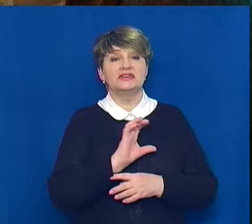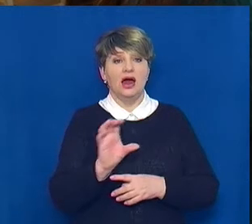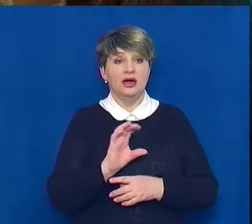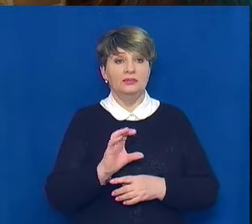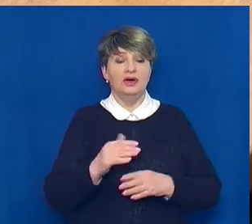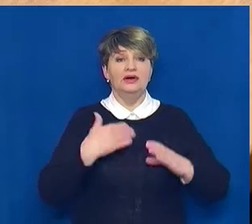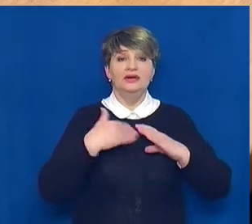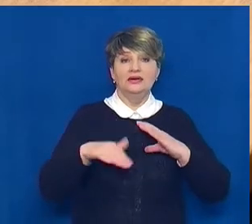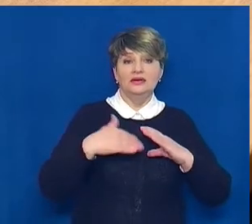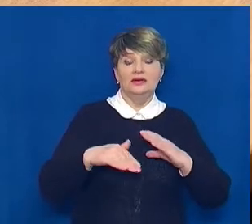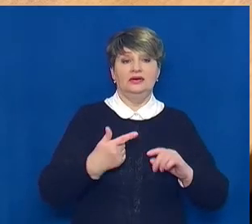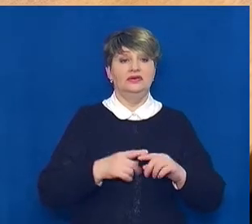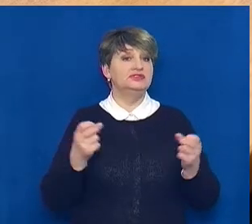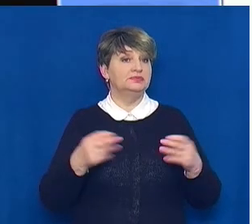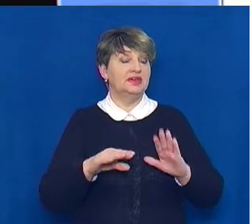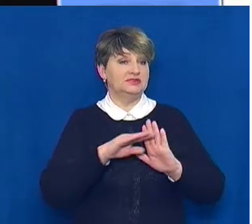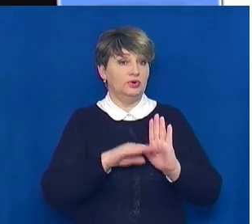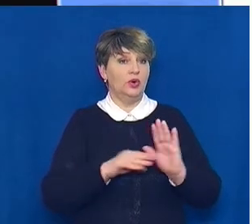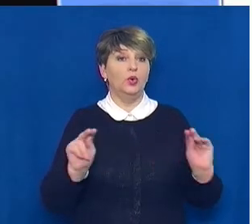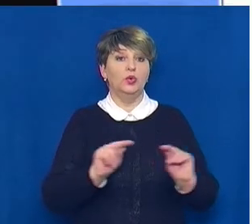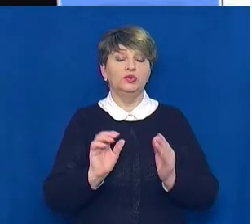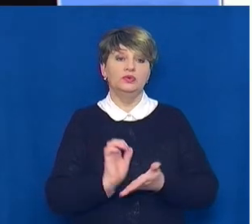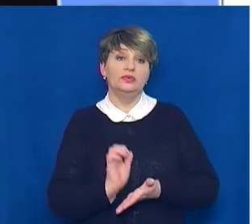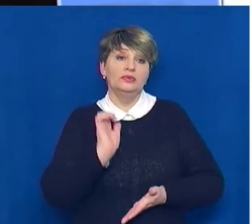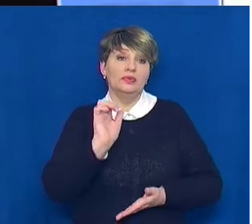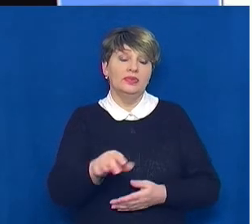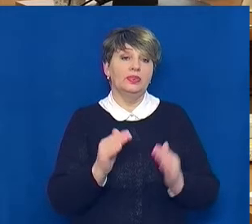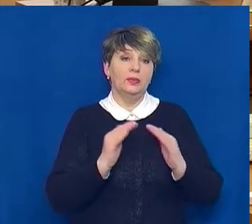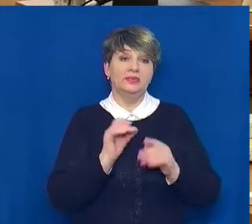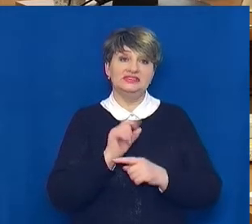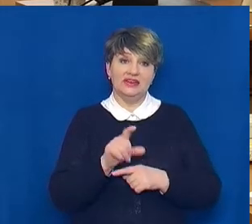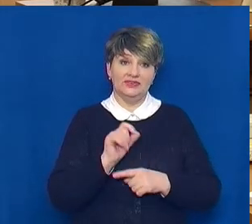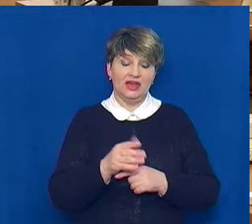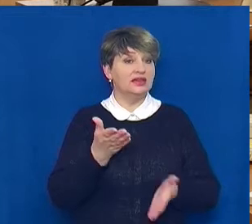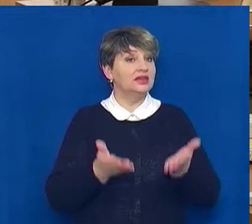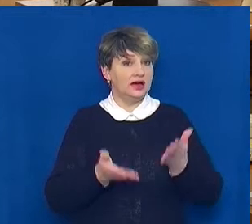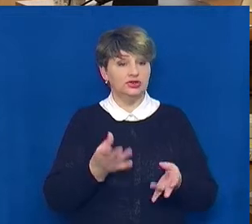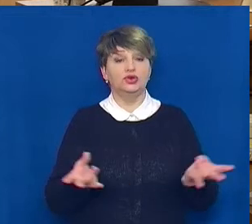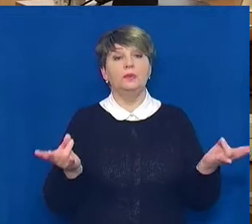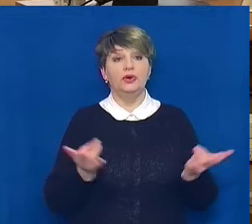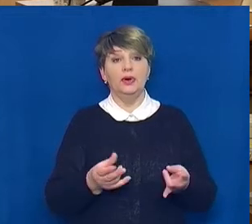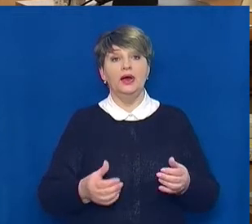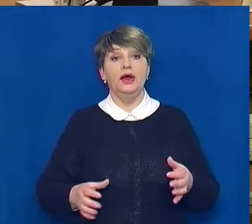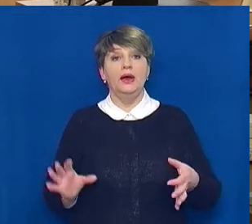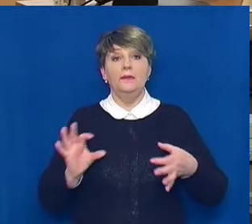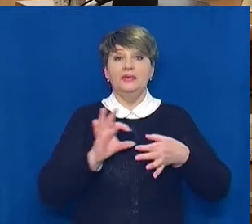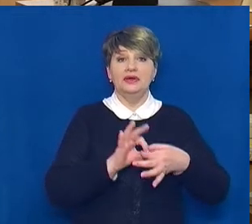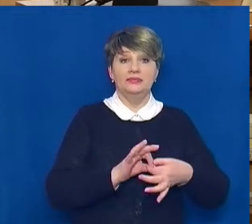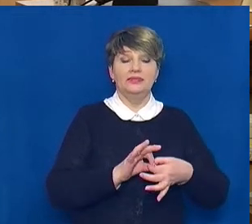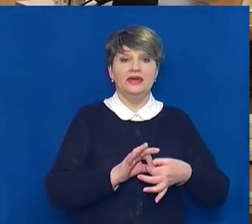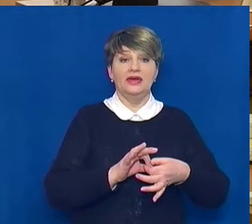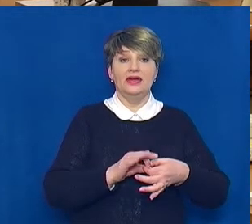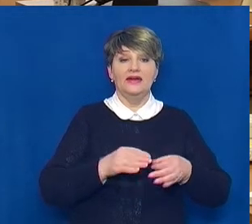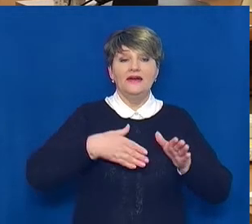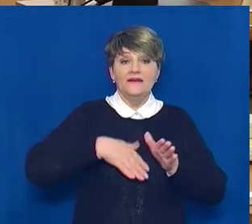У спеціальній програмі вчителі надсилають учням завдання. Якщо потрібно, приєднується файл. Це